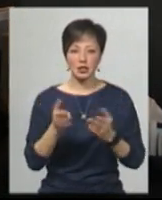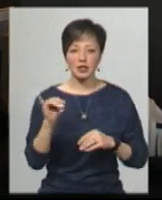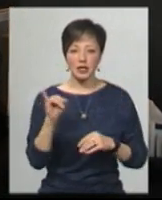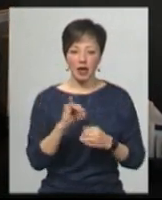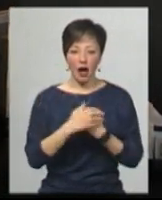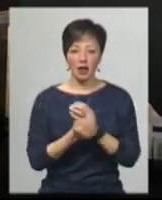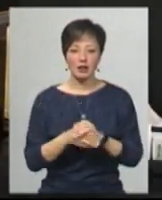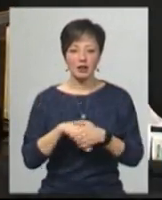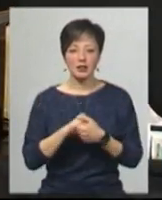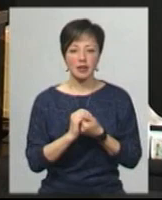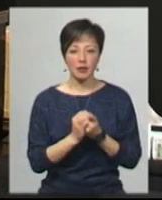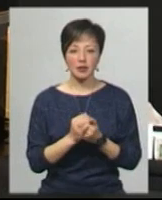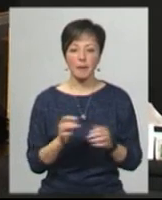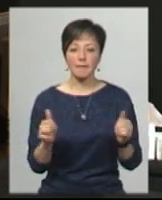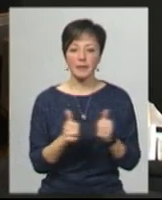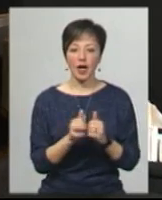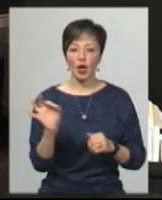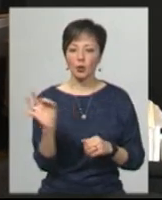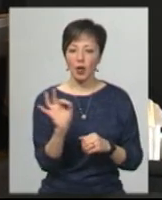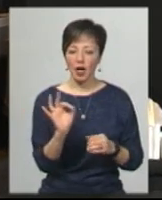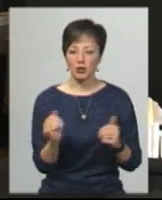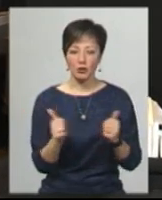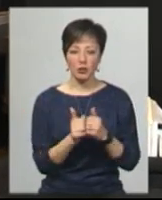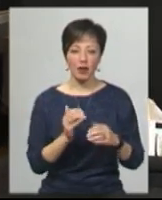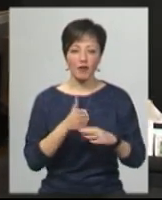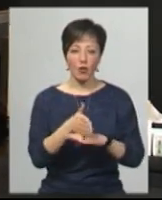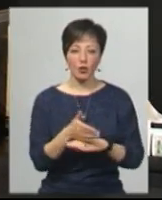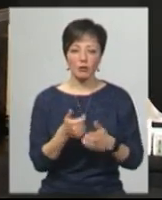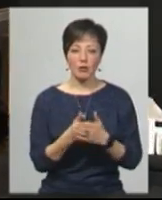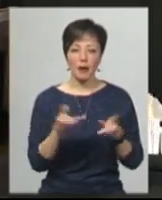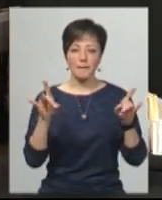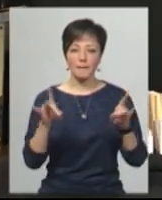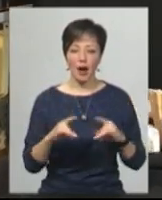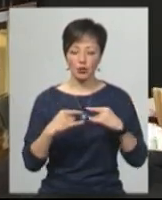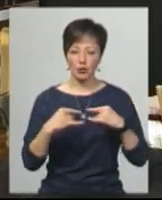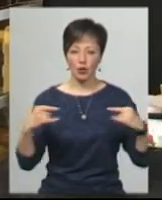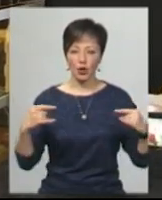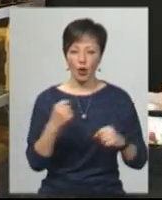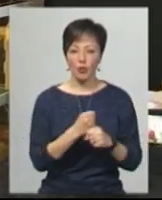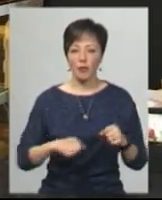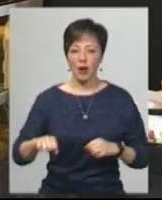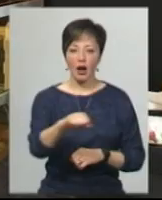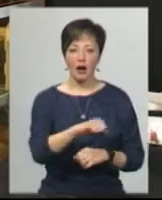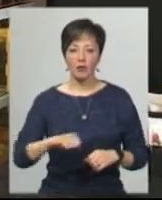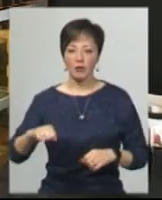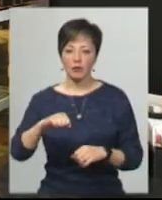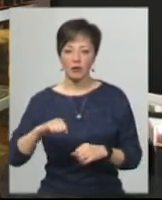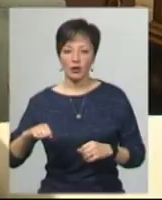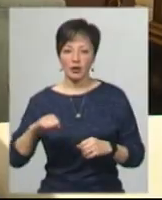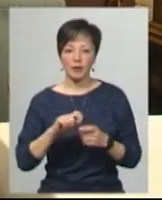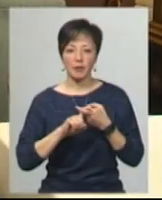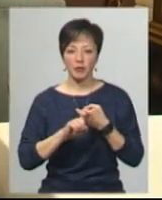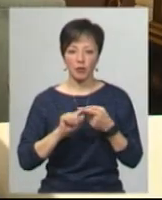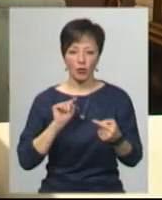І антисептики біля туалету, біля входу, біля барної стійки. Столики обробляємо постійно антисептичним